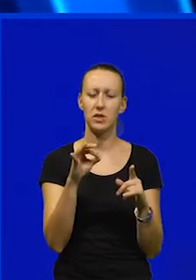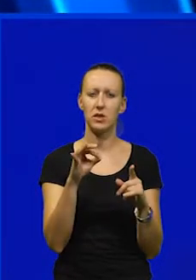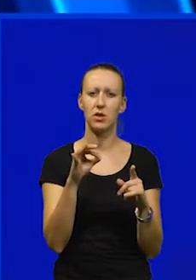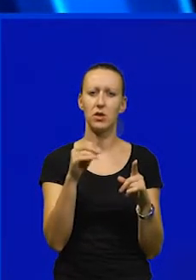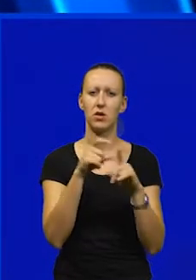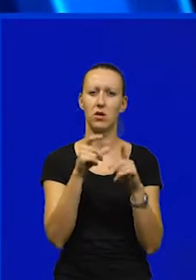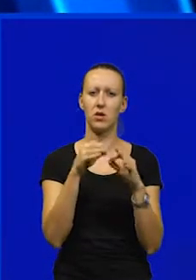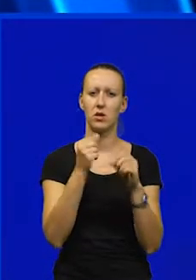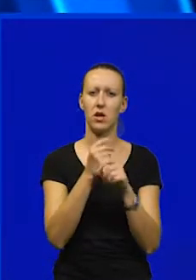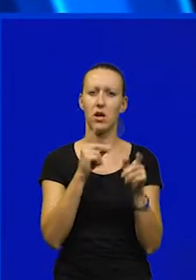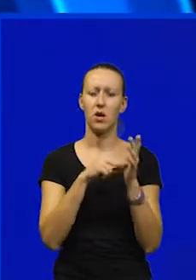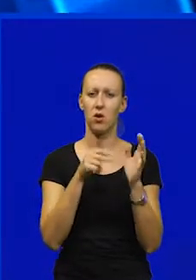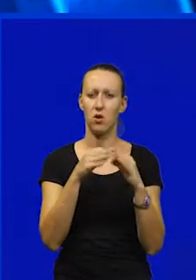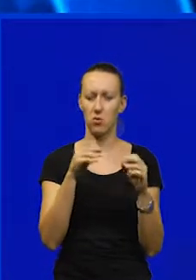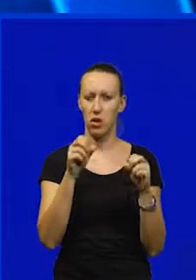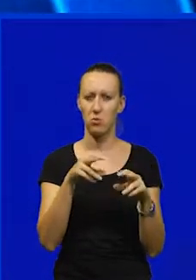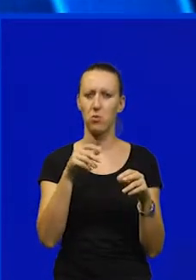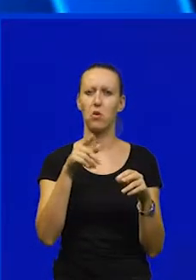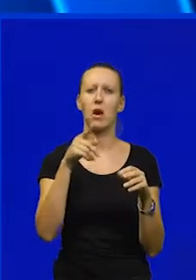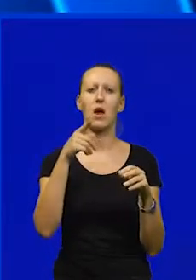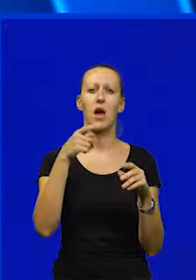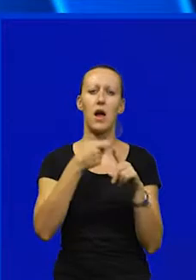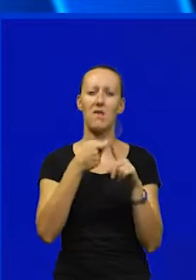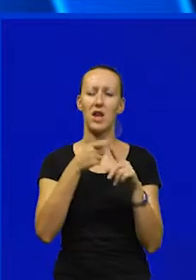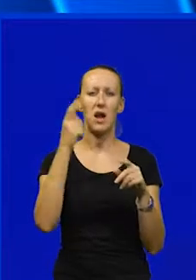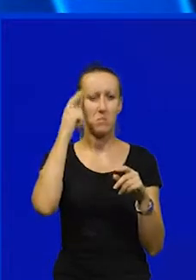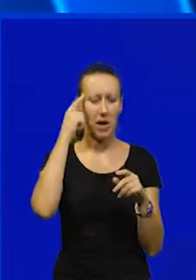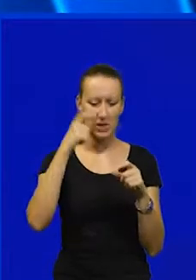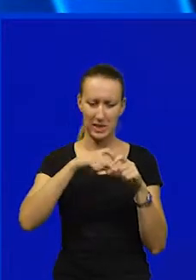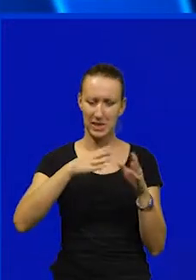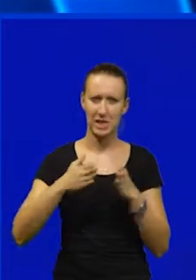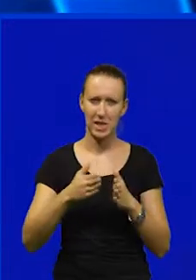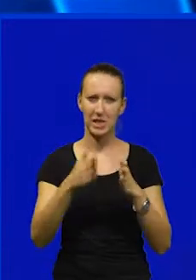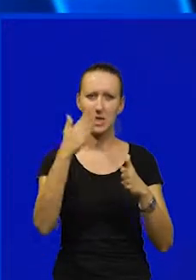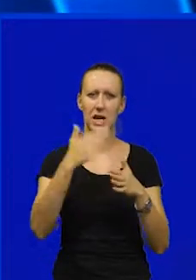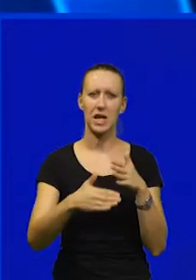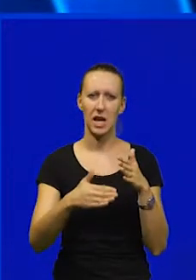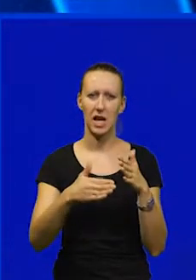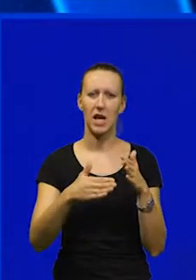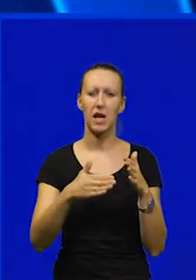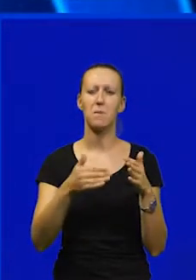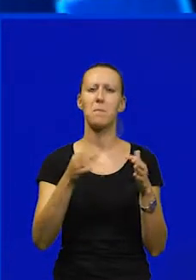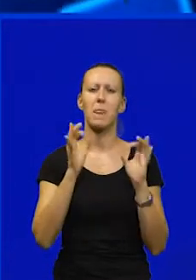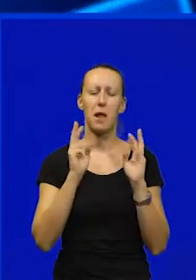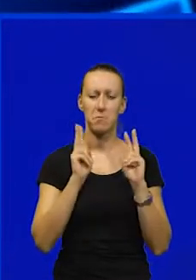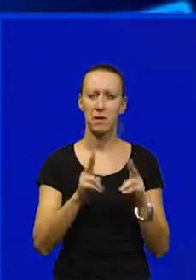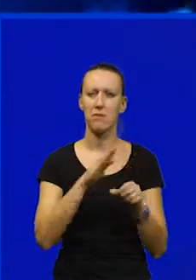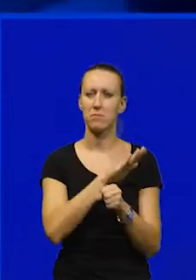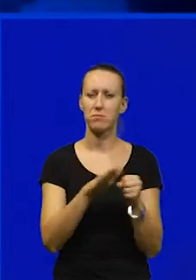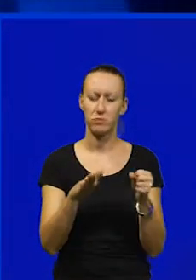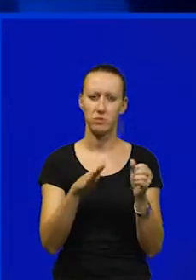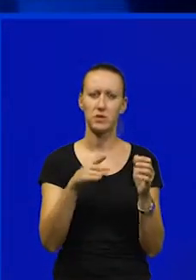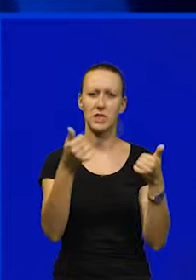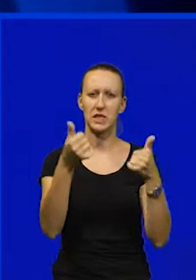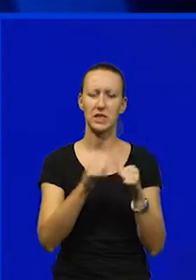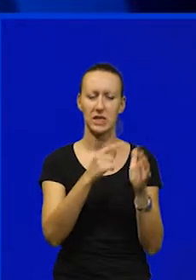Dragonja Pula i kanfanar Pazin Matulji koji se odnosi na dovršenje početak pravoga punoga profila